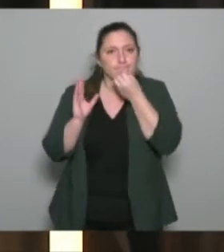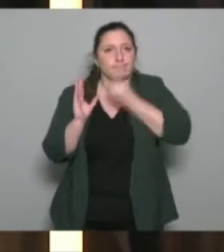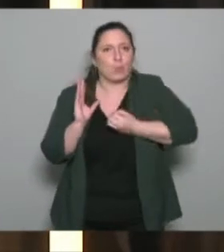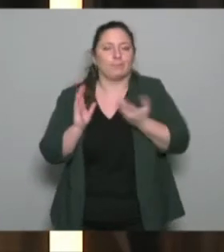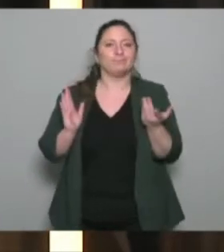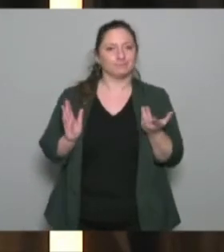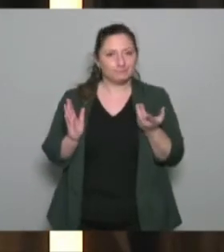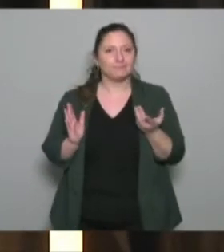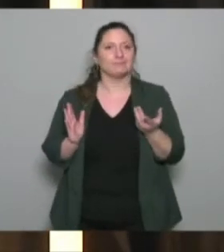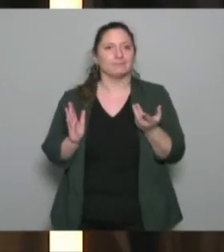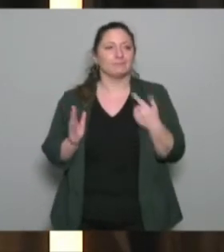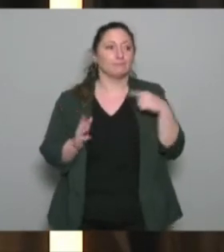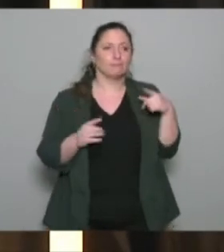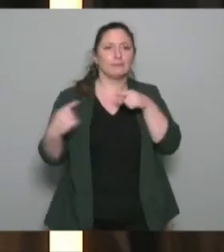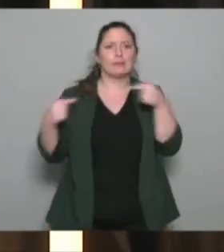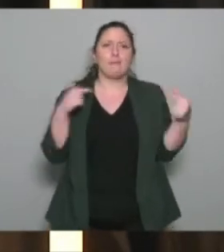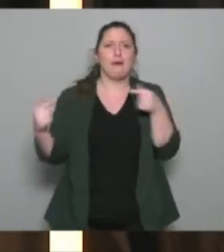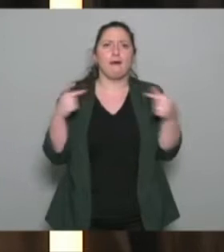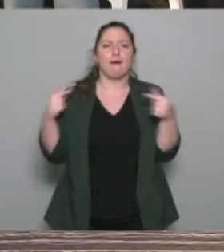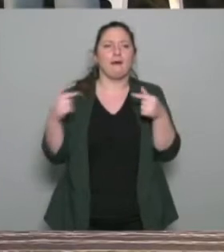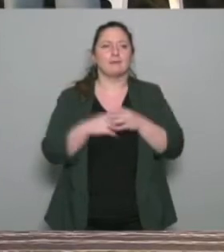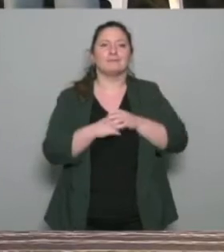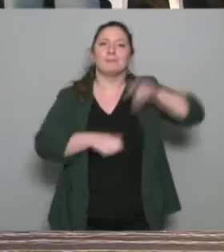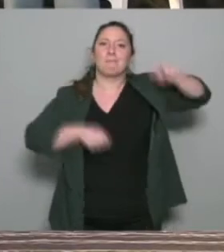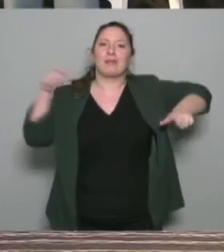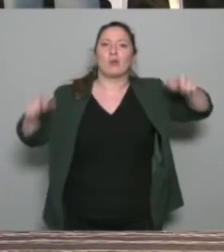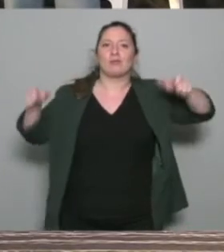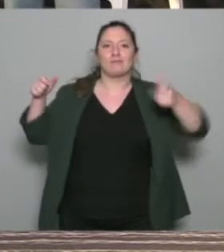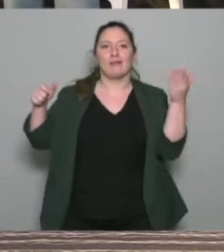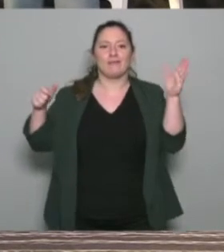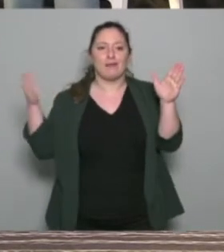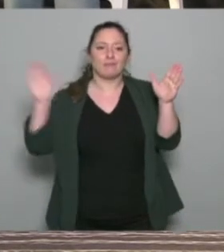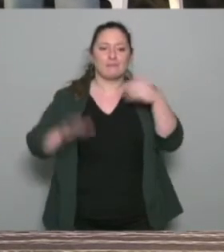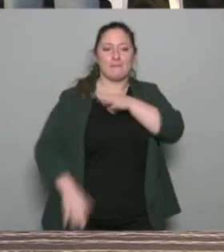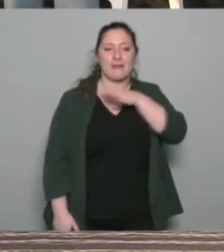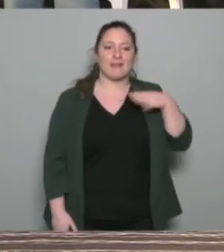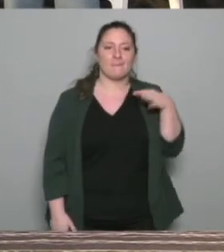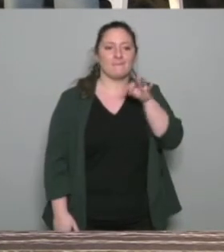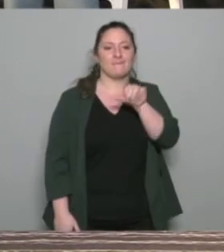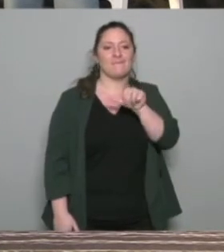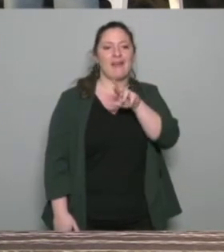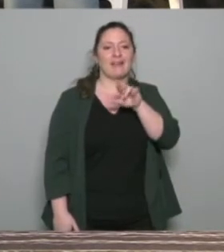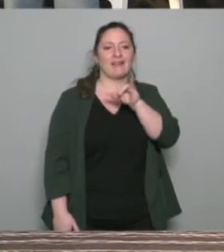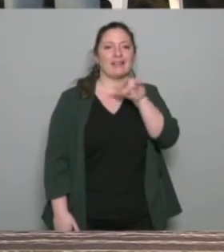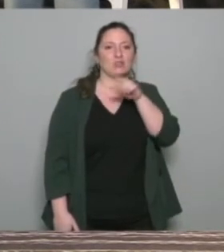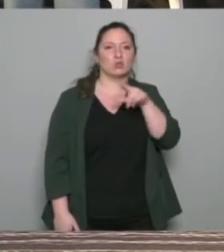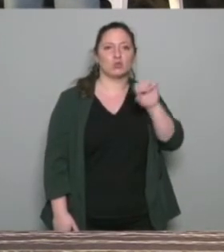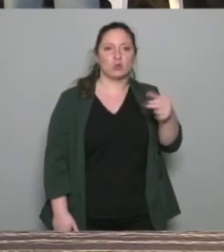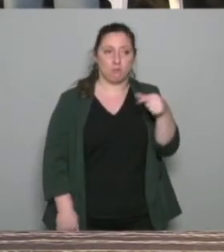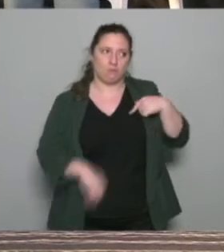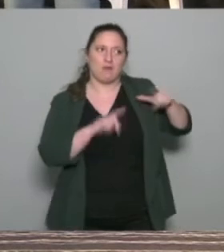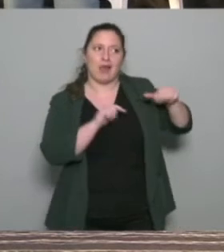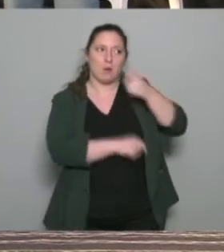participer aussi à ce débat, il y aura Mme Farizon qui se présentera, qui est ici sur le plateau.